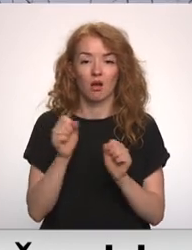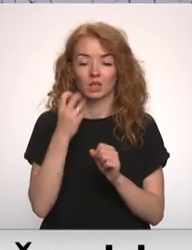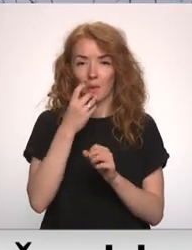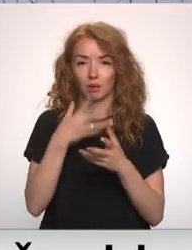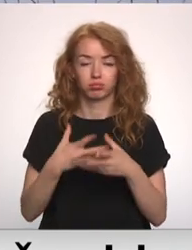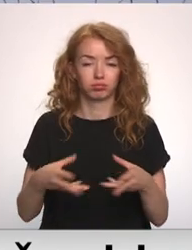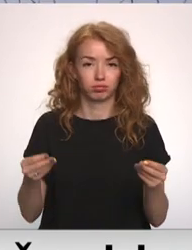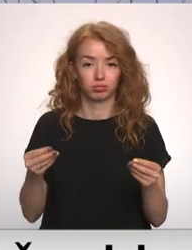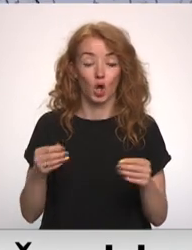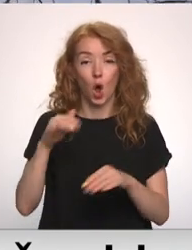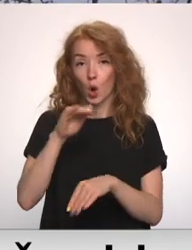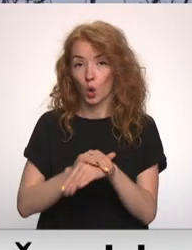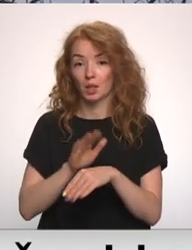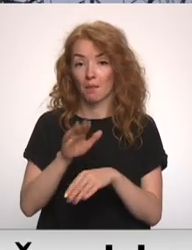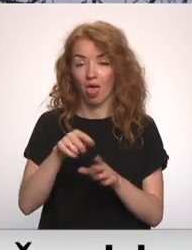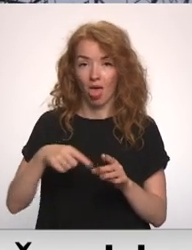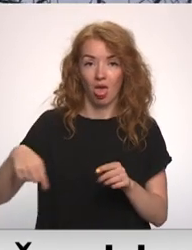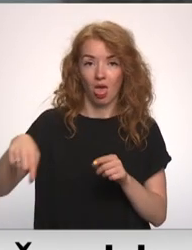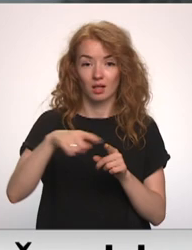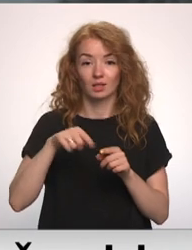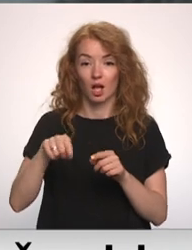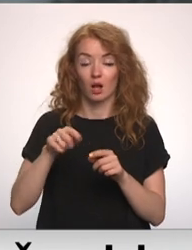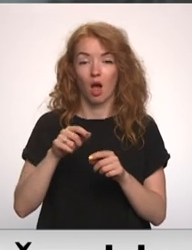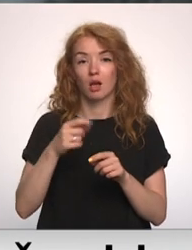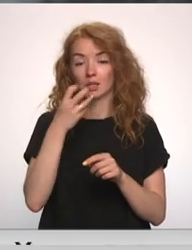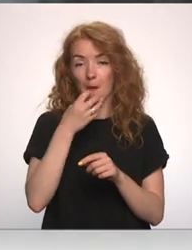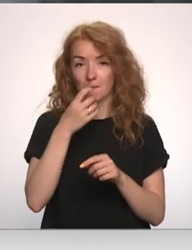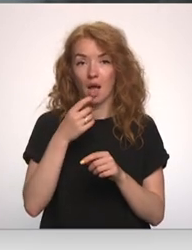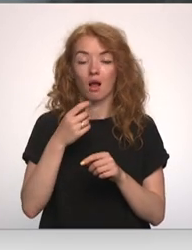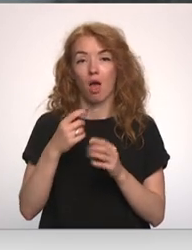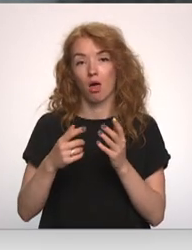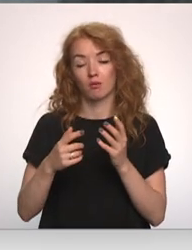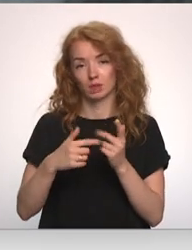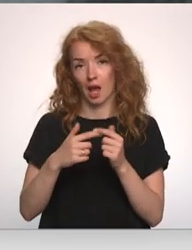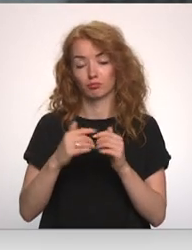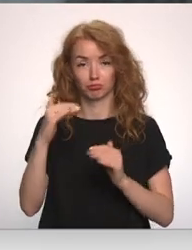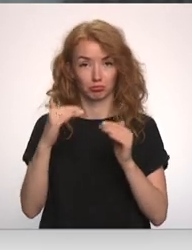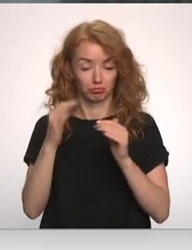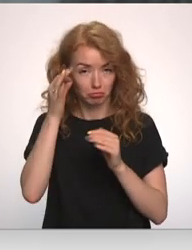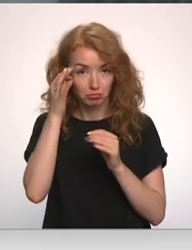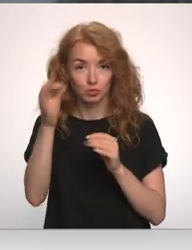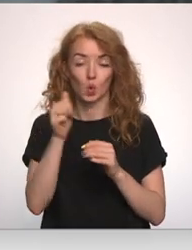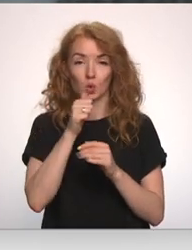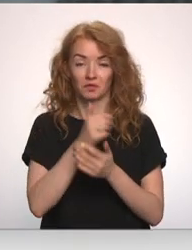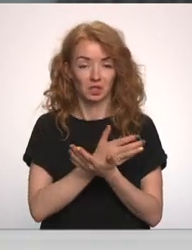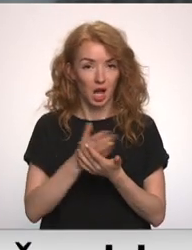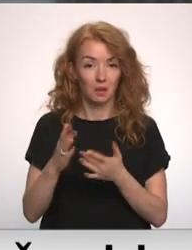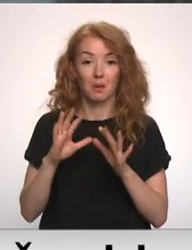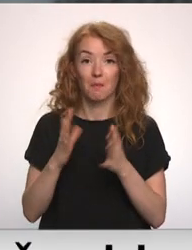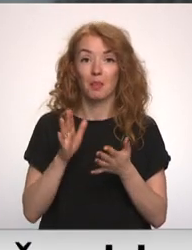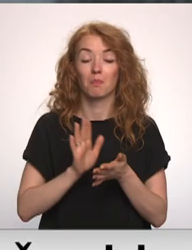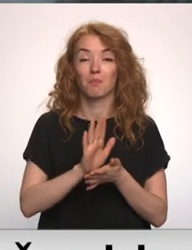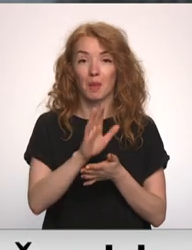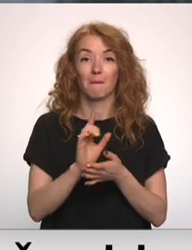Mēs konstatējām, ka pie paša ezera, kur upa sākās, skābekļa daudzums ir normas robežās un ar ūdeni viss ir kārtībā, bet jau pie